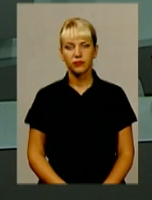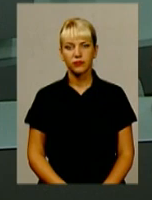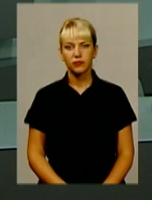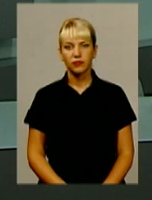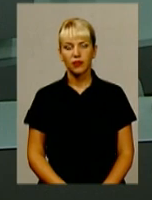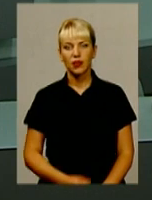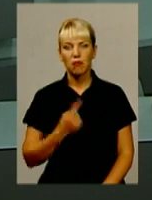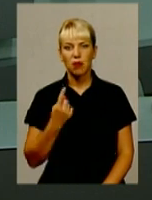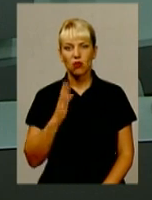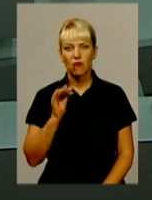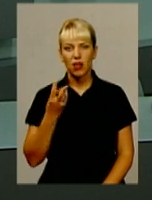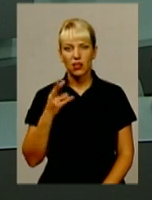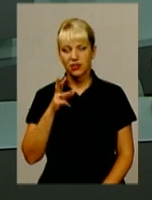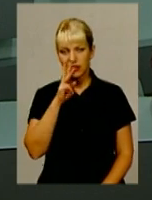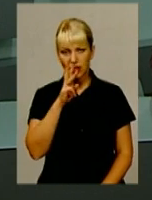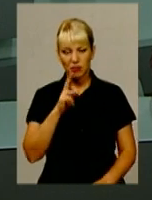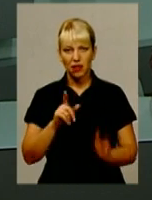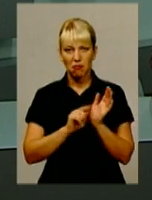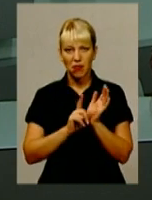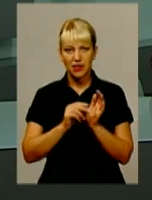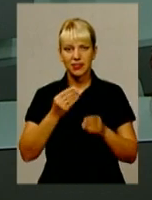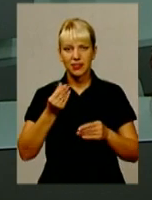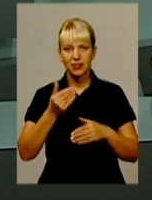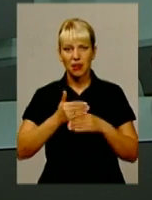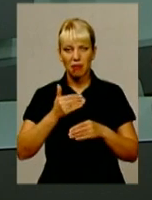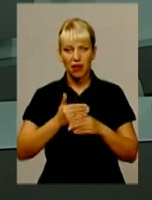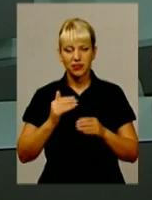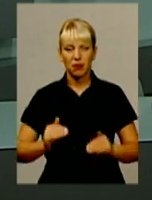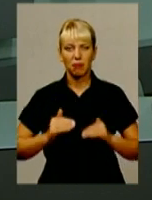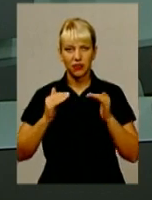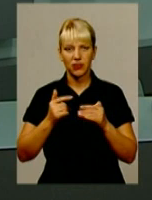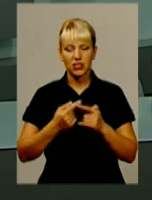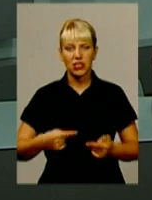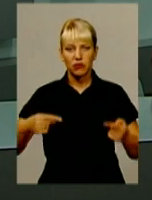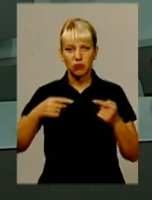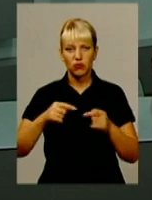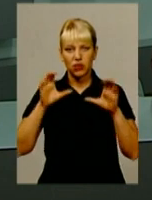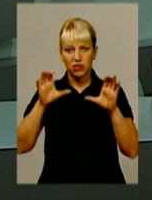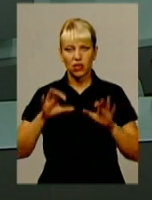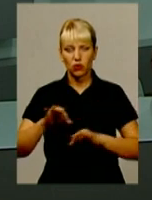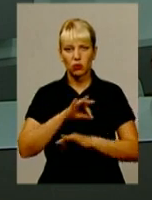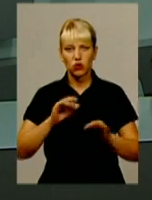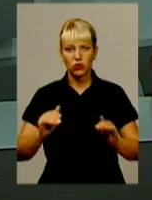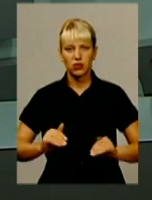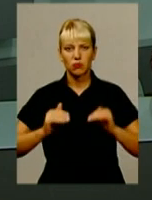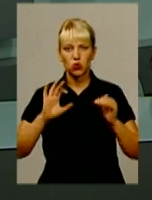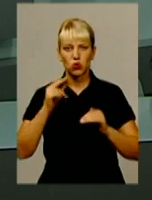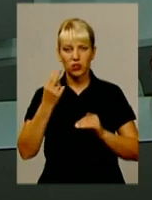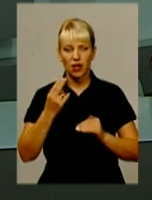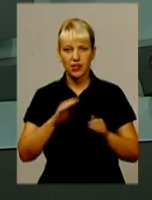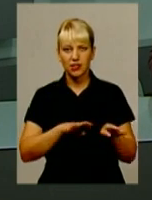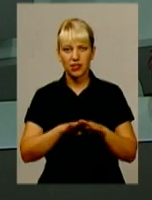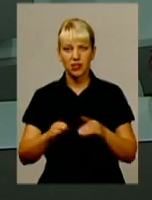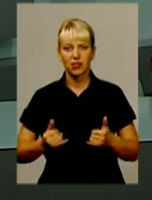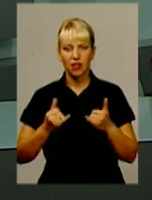Із 1 вересня зарплати пенсії та стипендії підвищаться. Відповідний законопроект щодо збільшення соціальних стандартів для